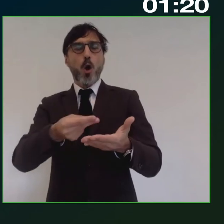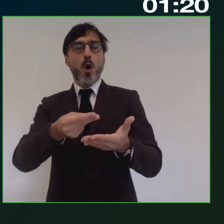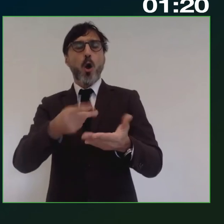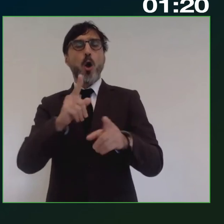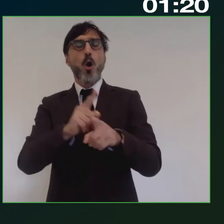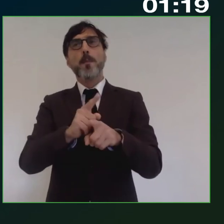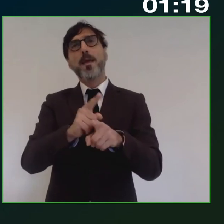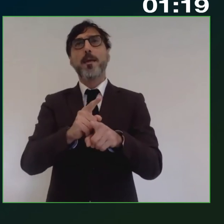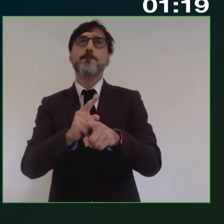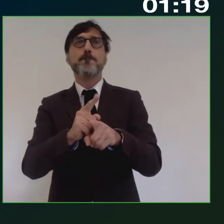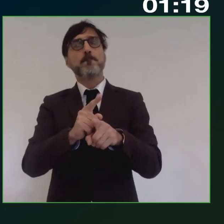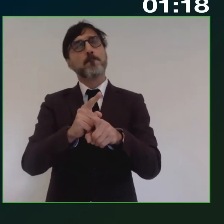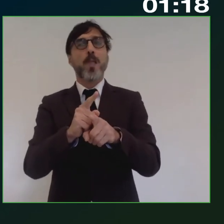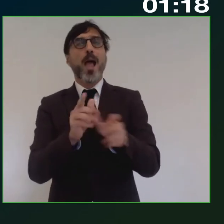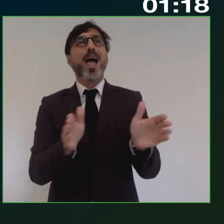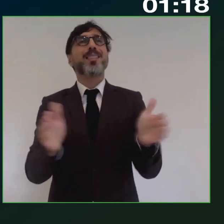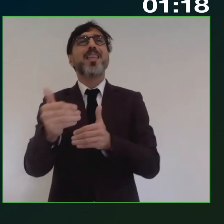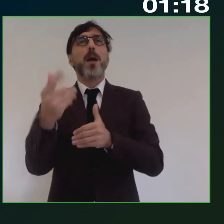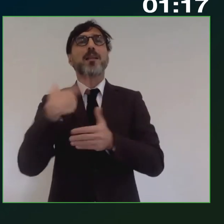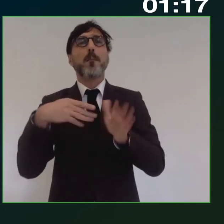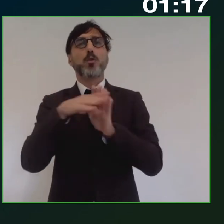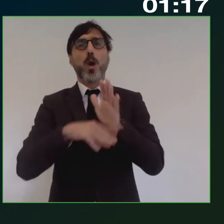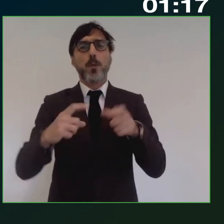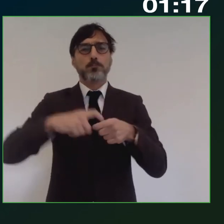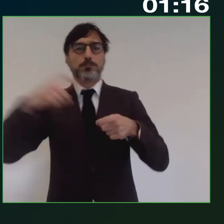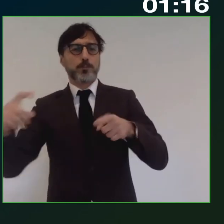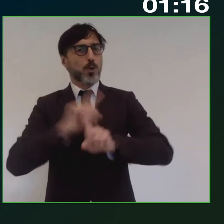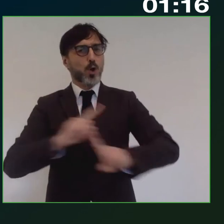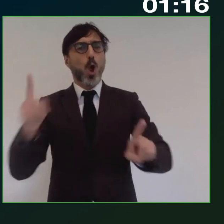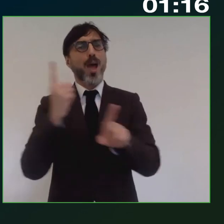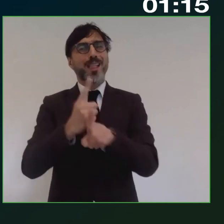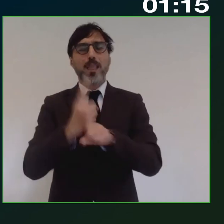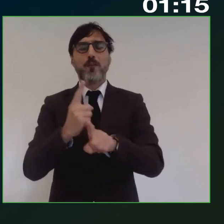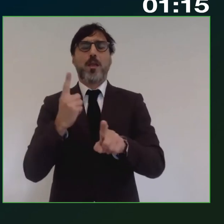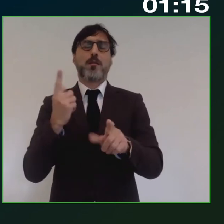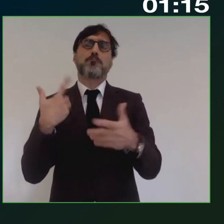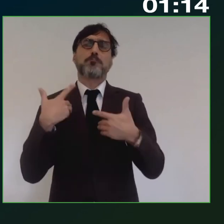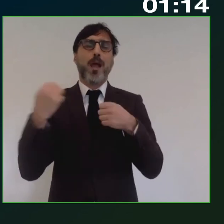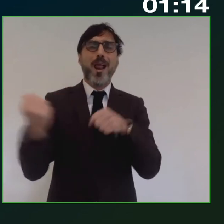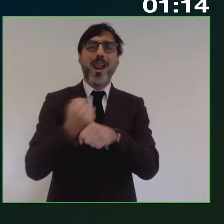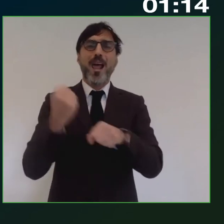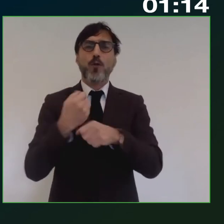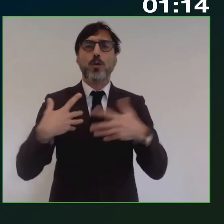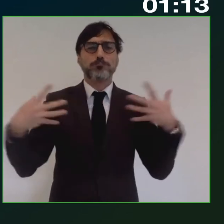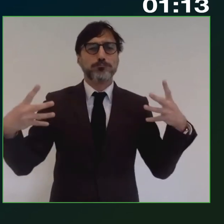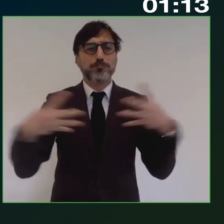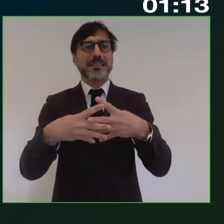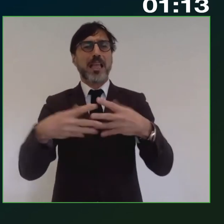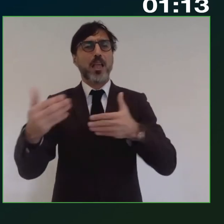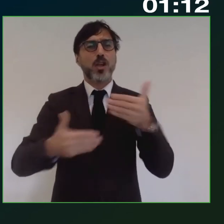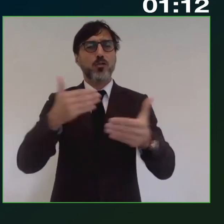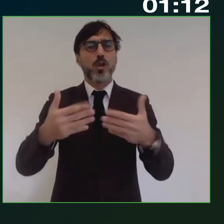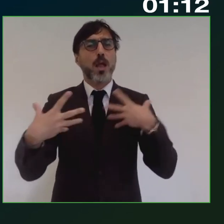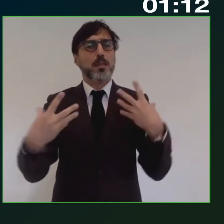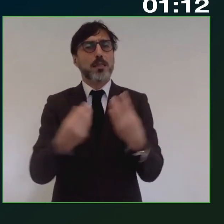Dipartimento della Programmazione, ma che si interfaccia e lavora in maniera sinergica anche con